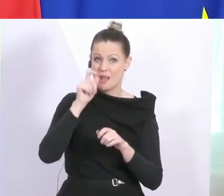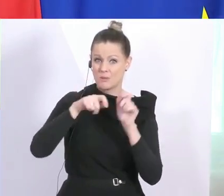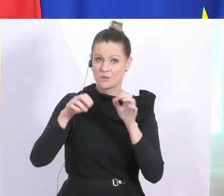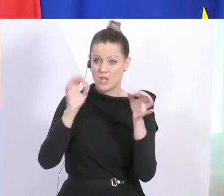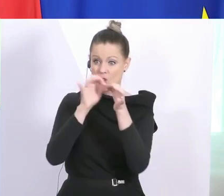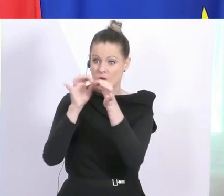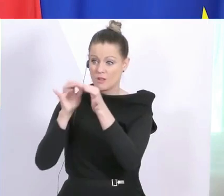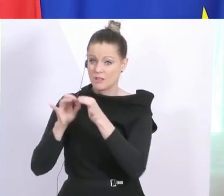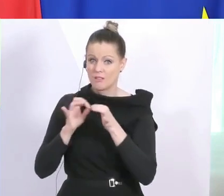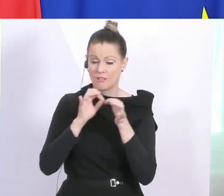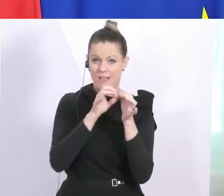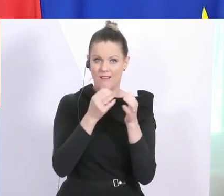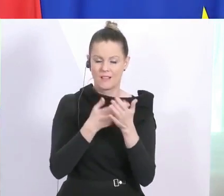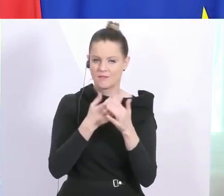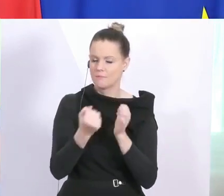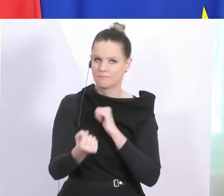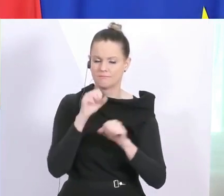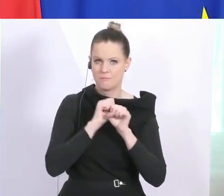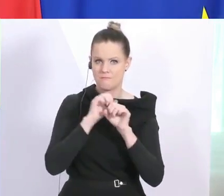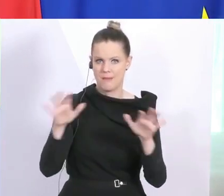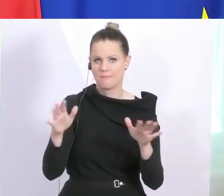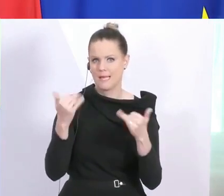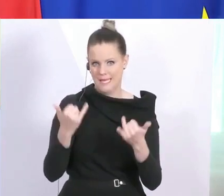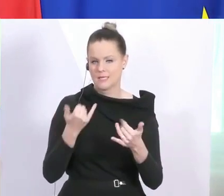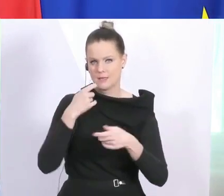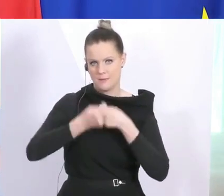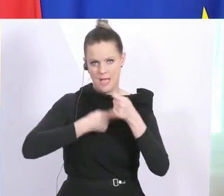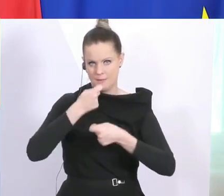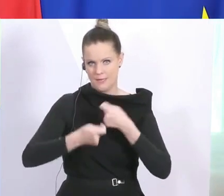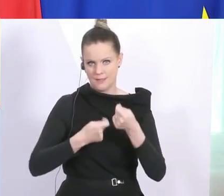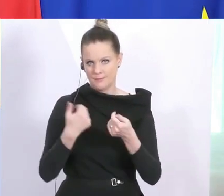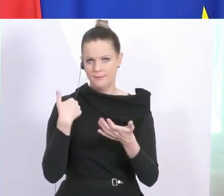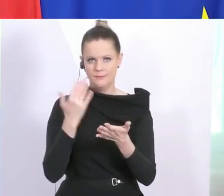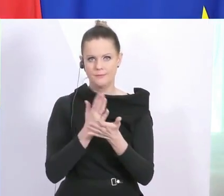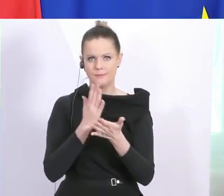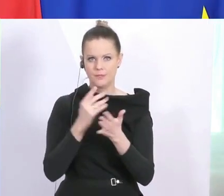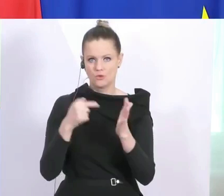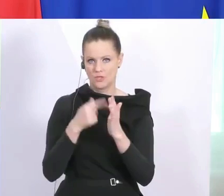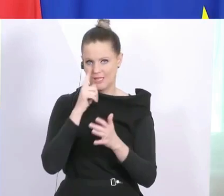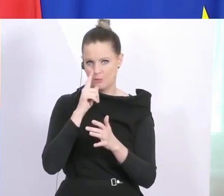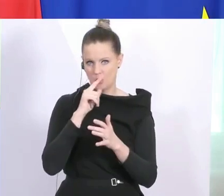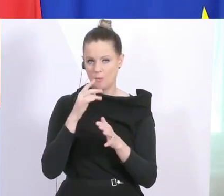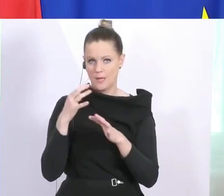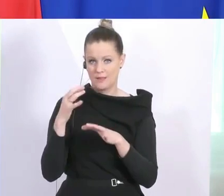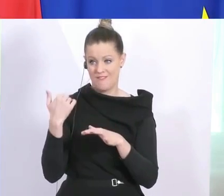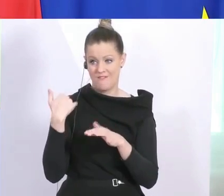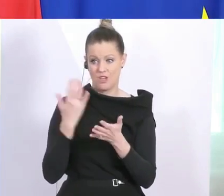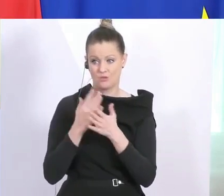sie wiederum die Krankheit verbreiten. An dem wird auch gerade gearbeitet. Da gab es schon die ersten Stichproben, die am Wochenende stattgefunden haben.